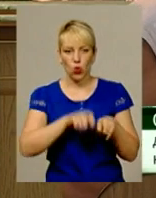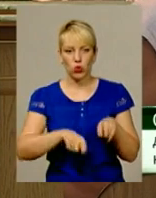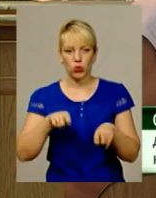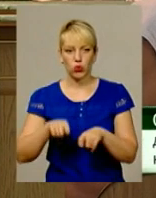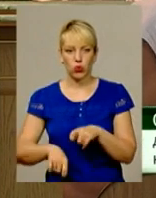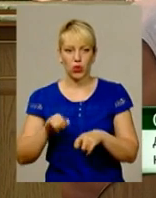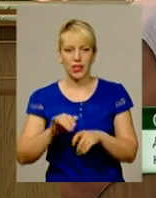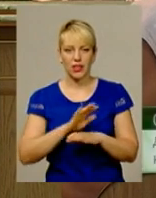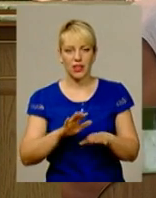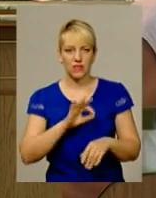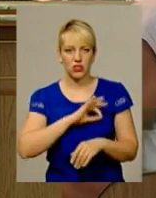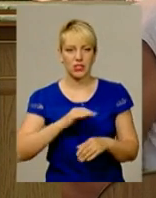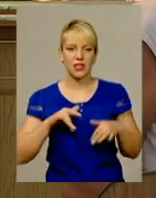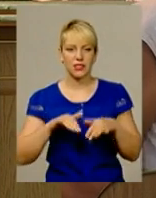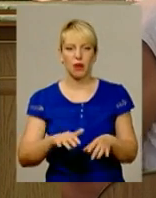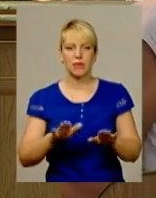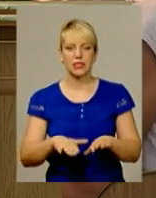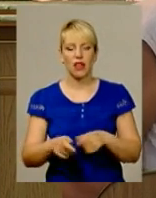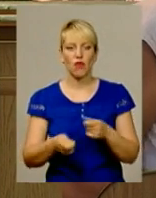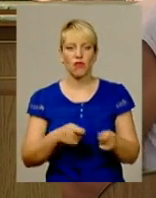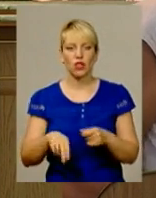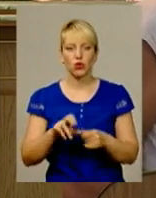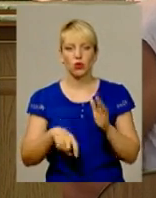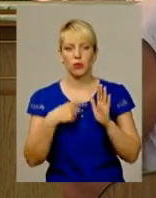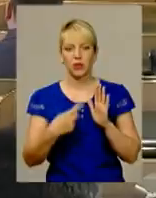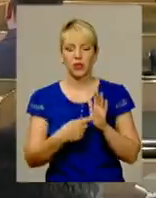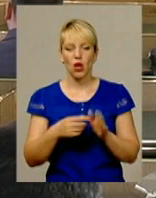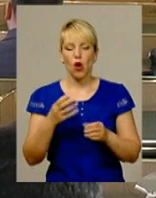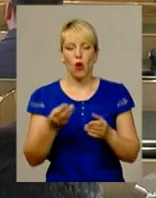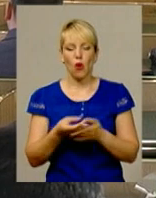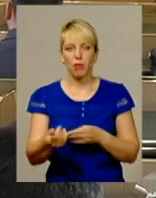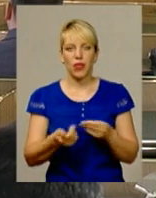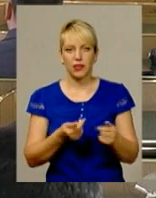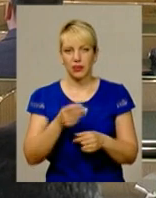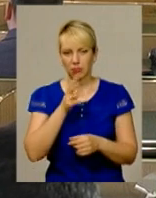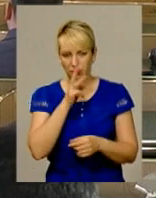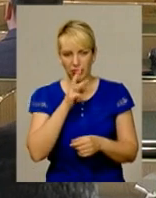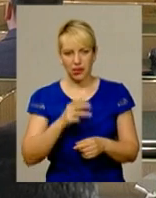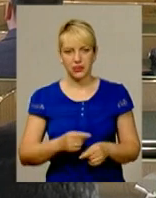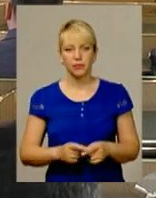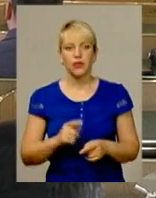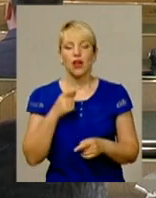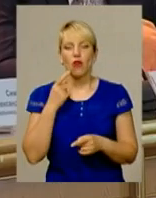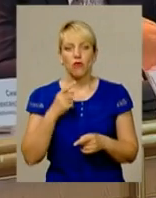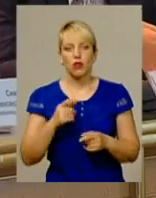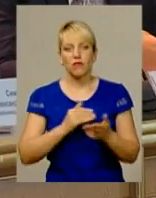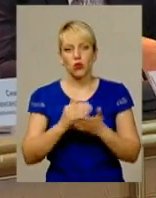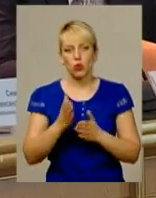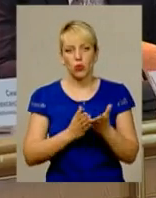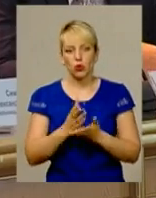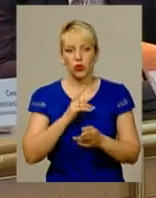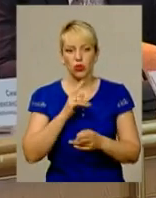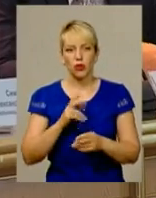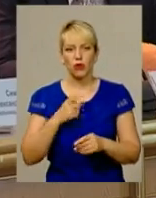та невжиття заходів місцевої влади з питання оплати праці. Високопосадовці дорікають фахівцям інспекції з питань